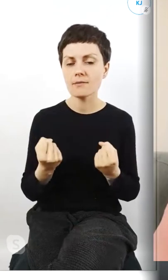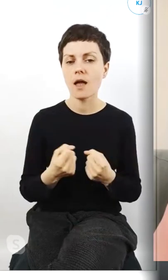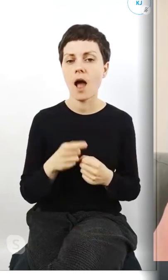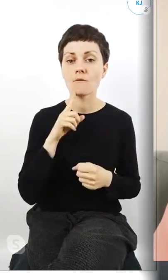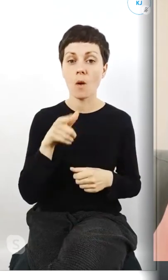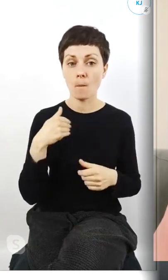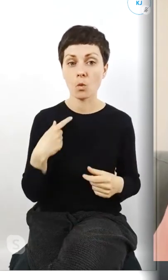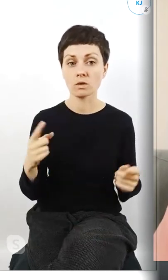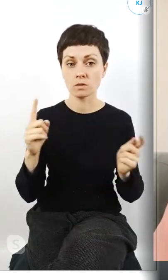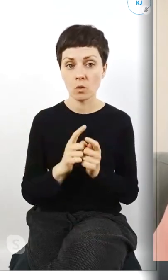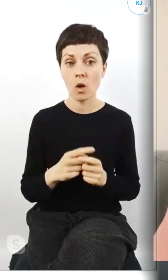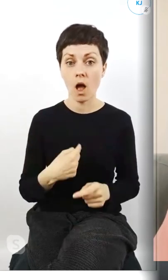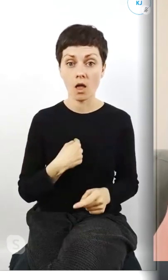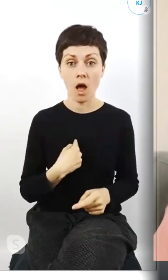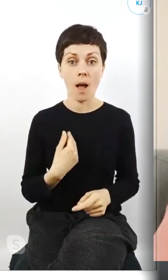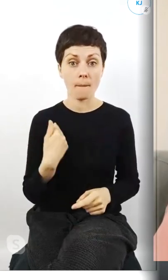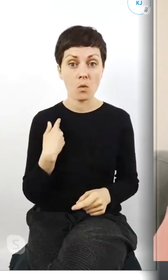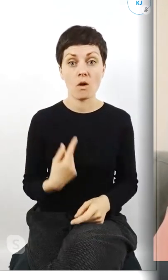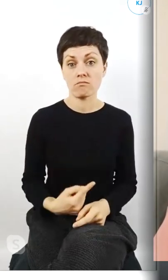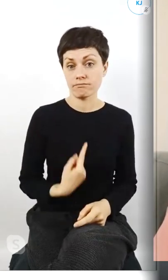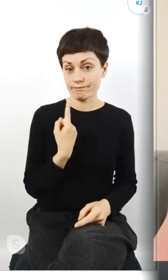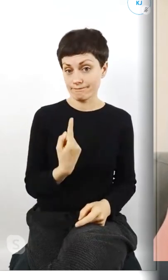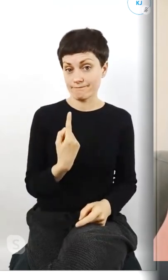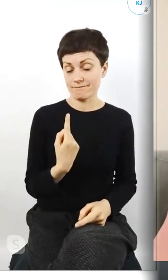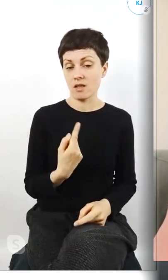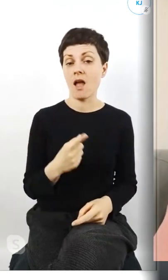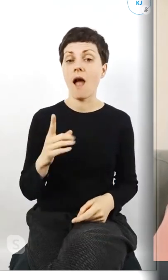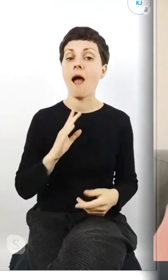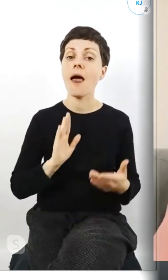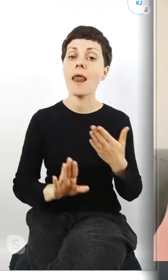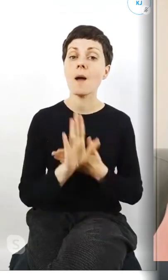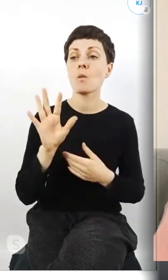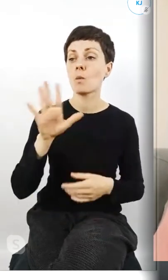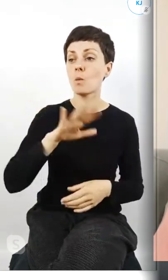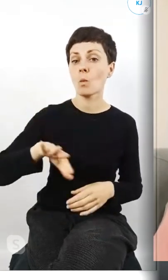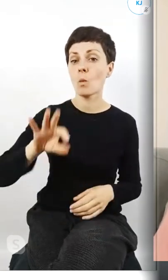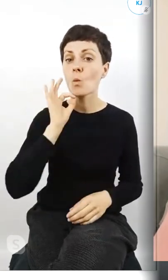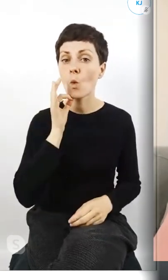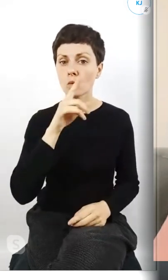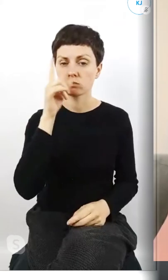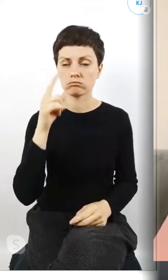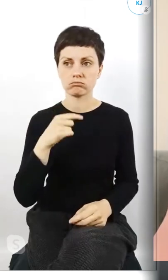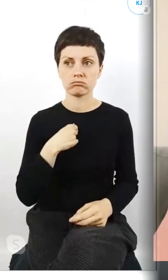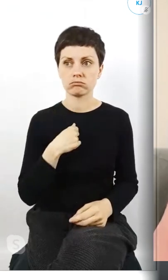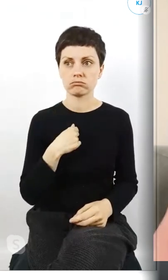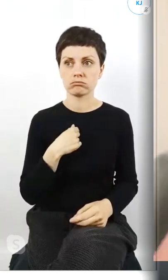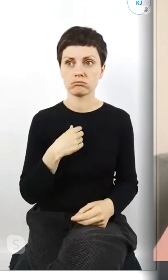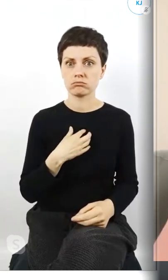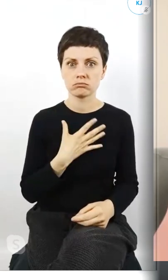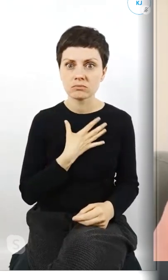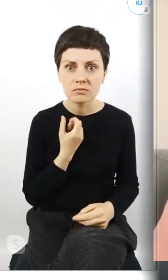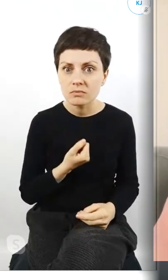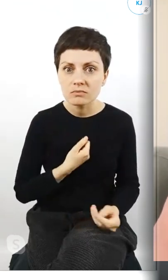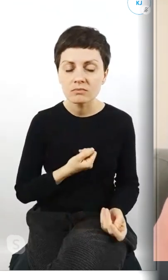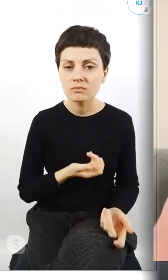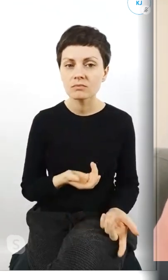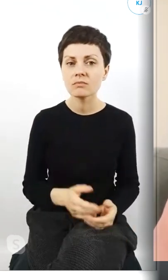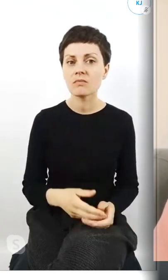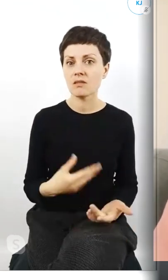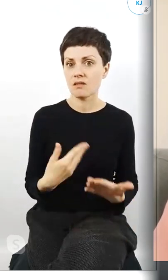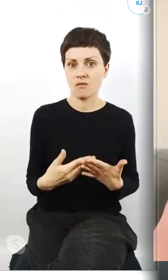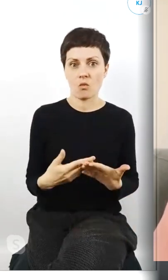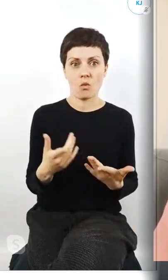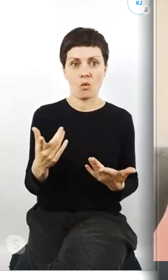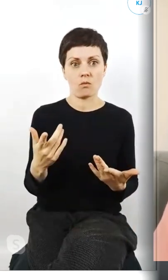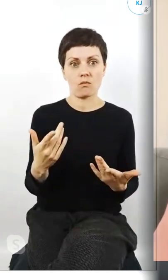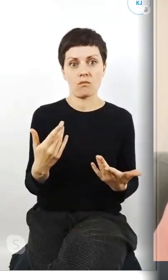gdzie ja byłam jedyną reprezentantką młodych młodych ludzi troszeczkę mnie to przeraża nie wiem czy to była wina tego że to